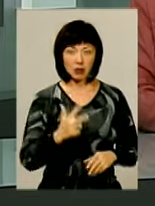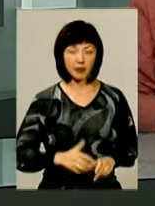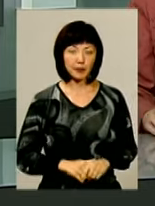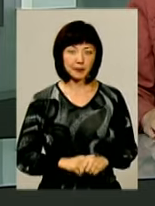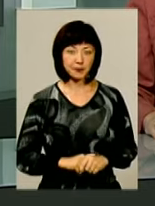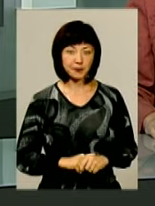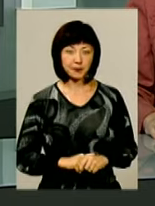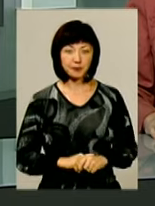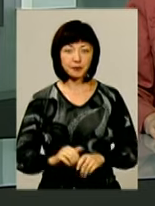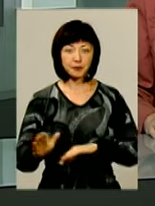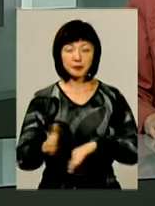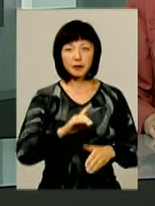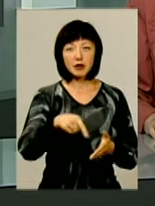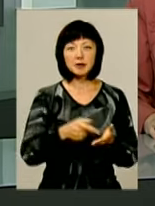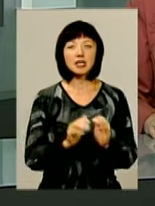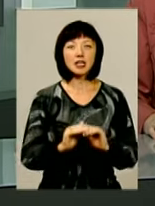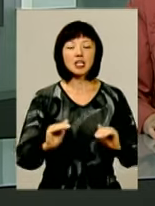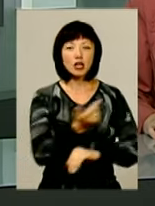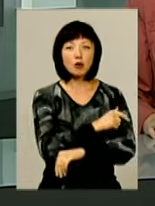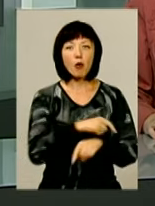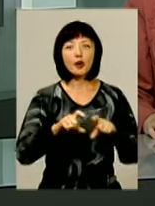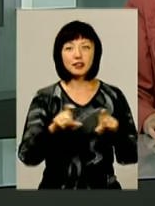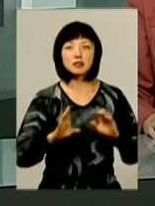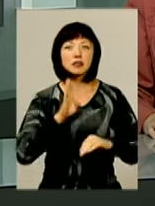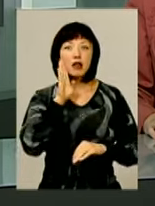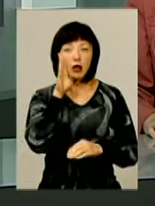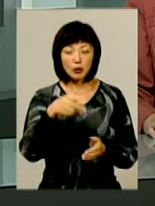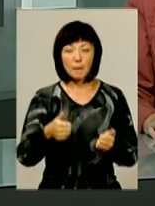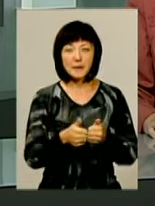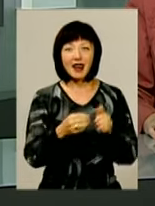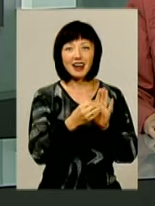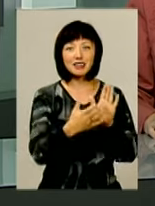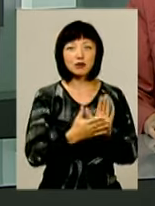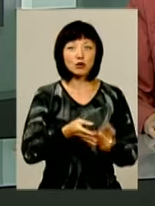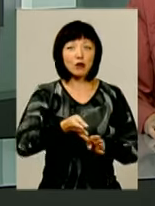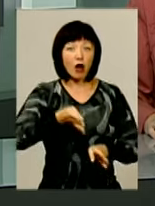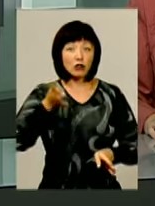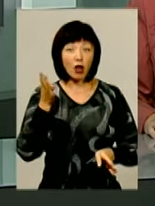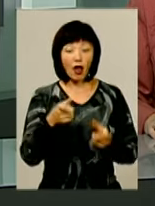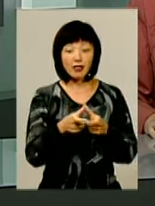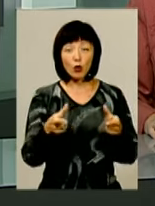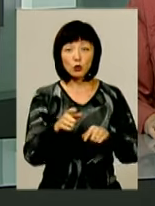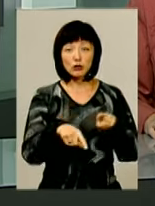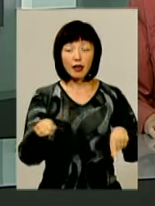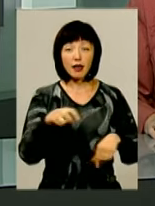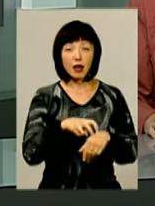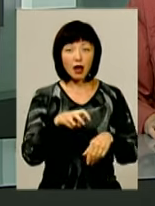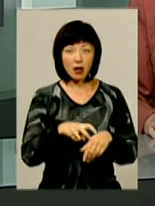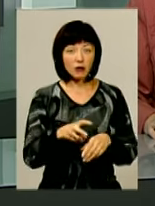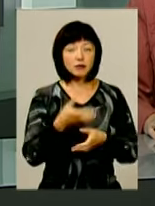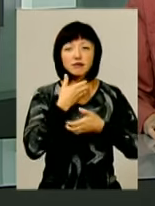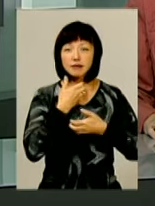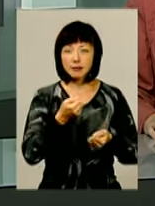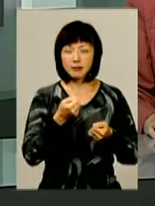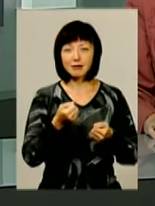гривні. У міській дитячій поліклініці зранку біля реєстратури аншлаг. Аталончики до деяких лікарів на вагу